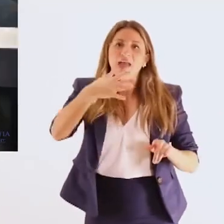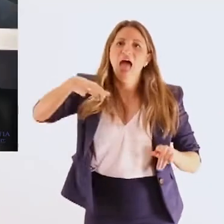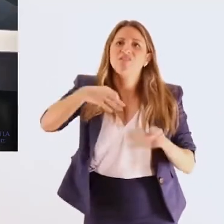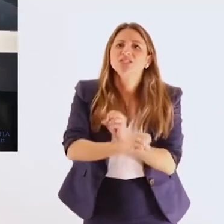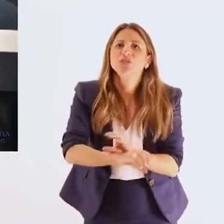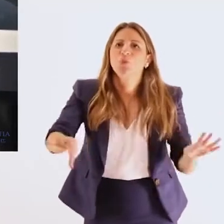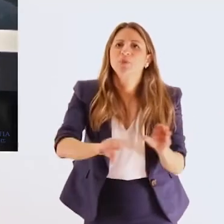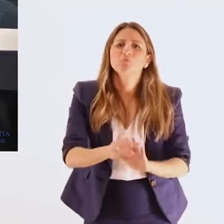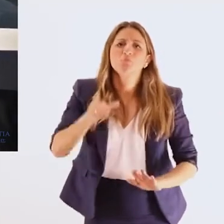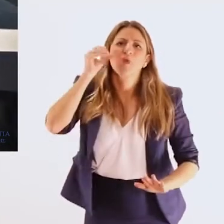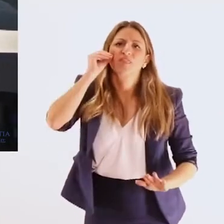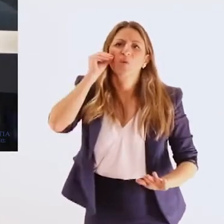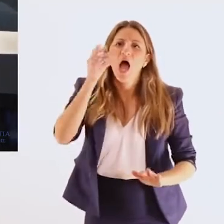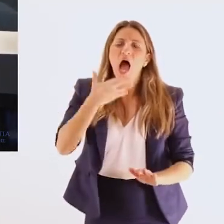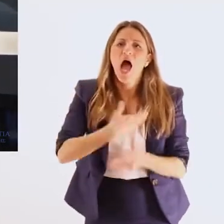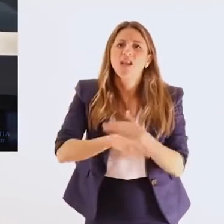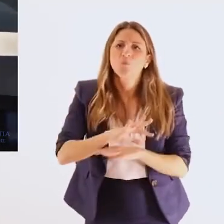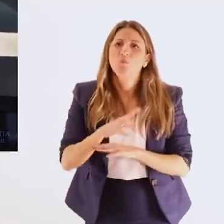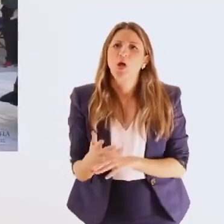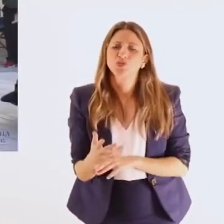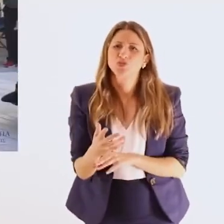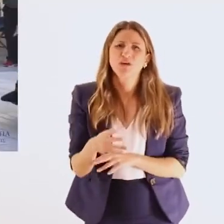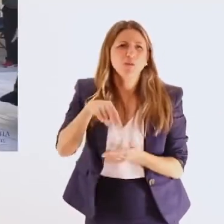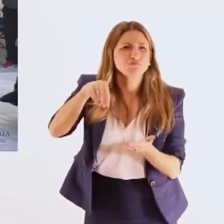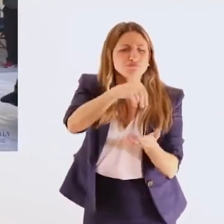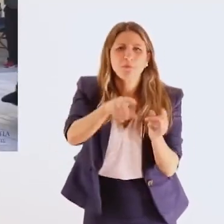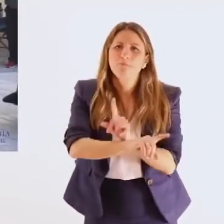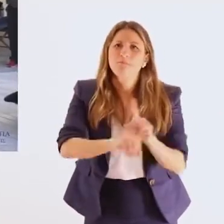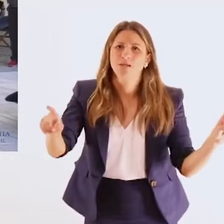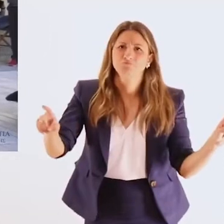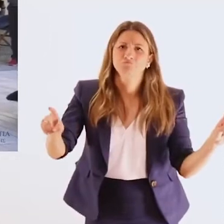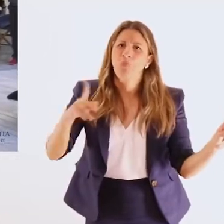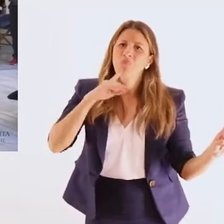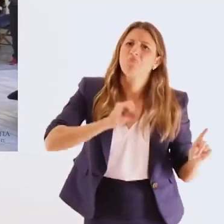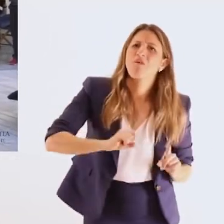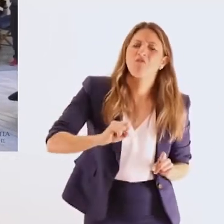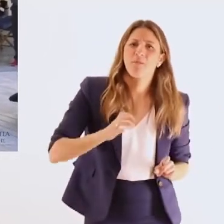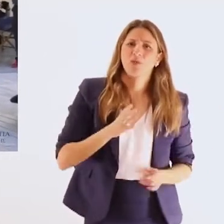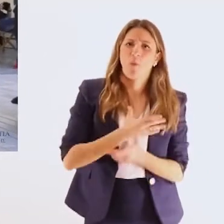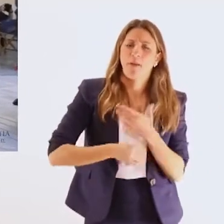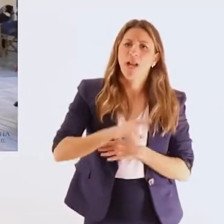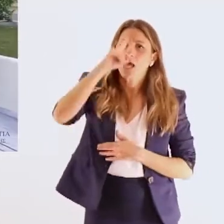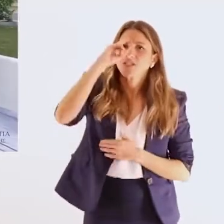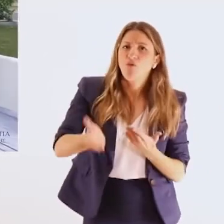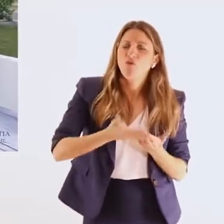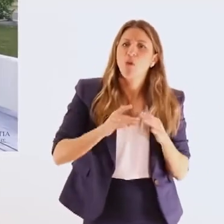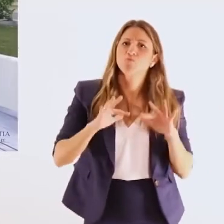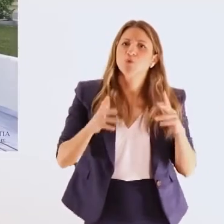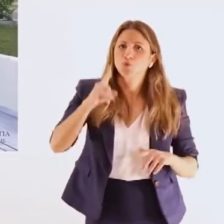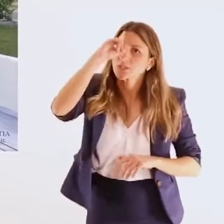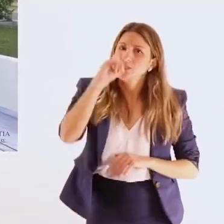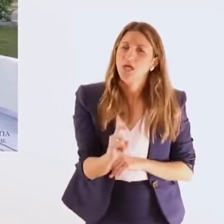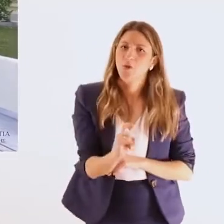βοηθάνε οι άνθρωποι διότι δεν έχουμε τίποτα άλλο από μια διαφορετικότητα στην κίνηση Πρόκειται για ένα πάρα πολύ χρήσιμο και ουσιώδη